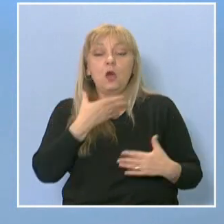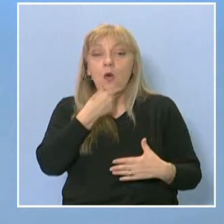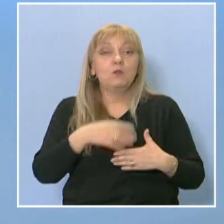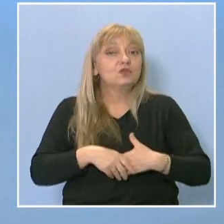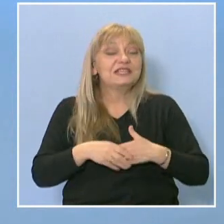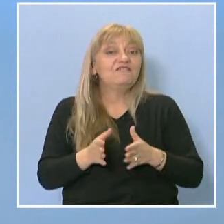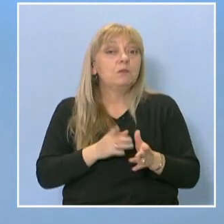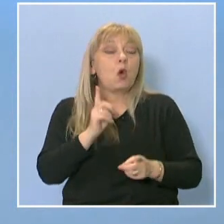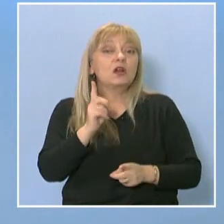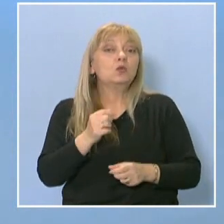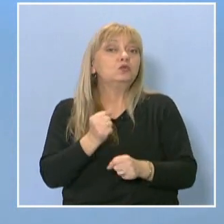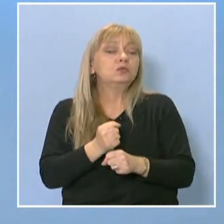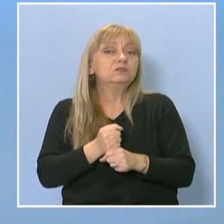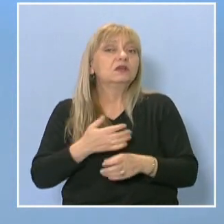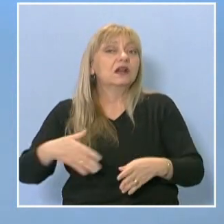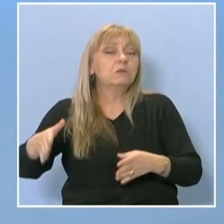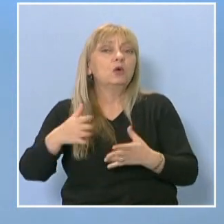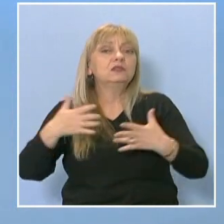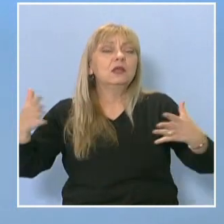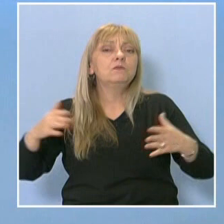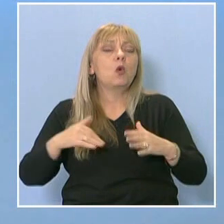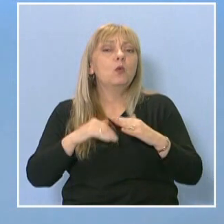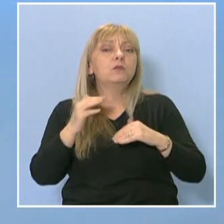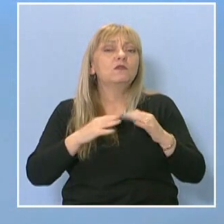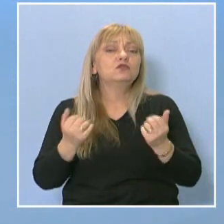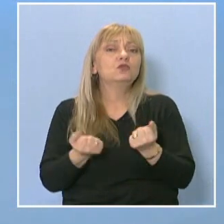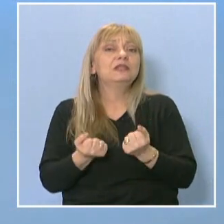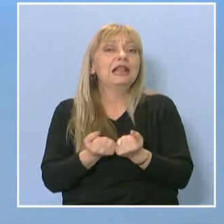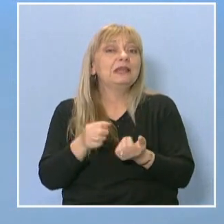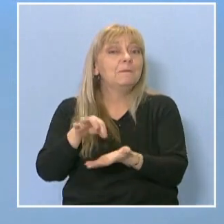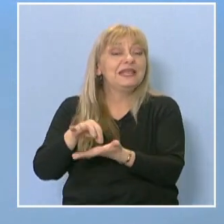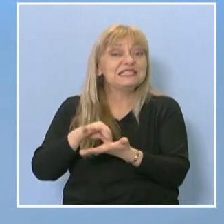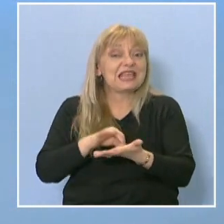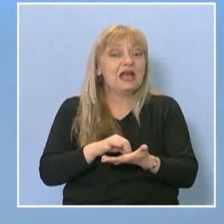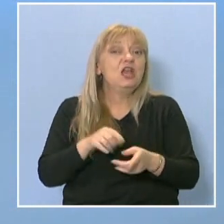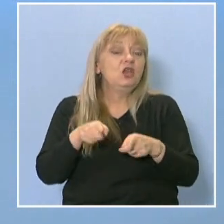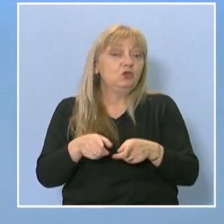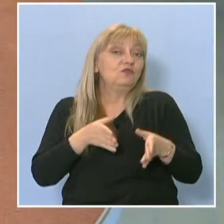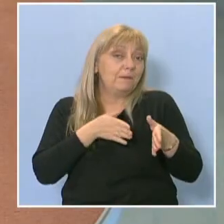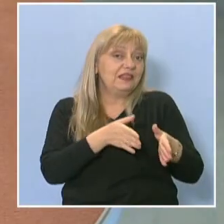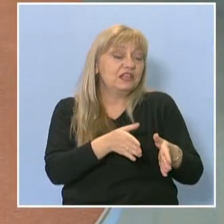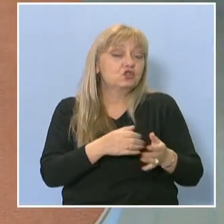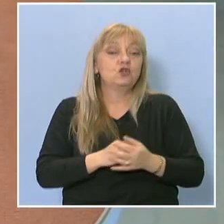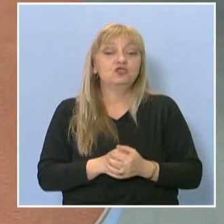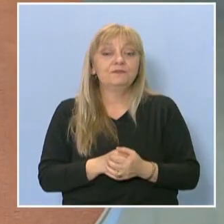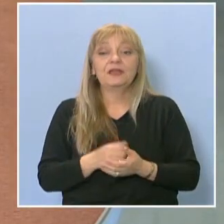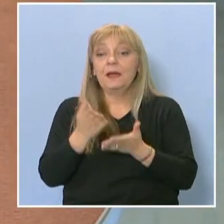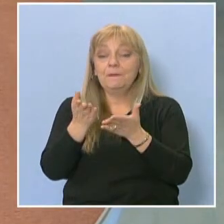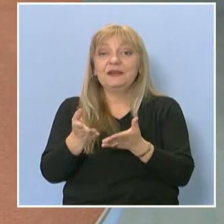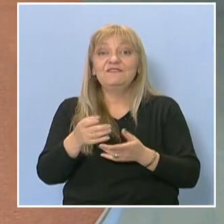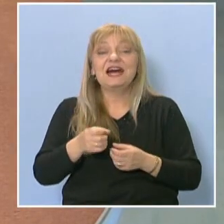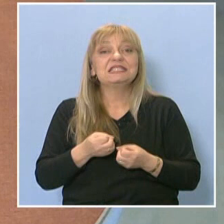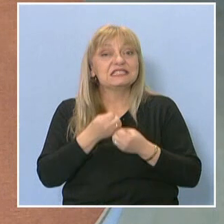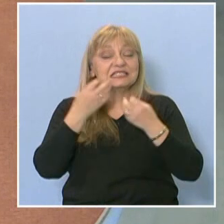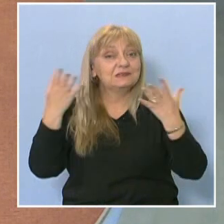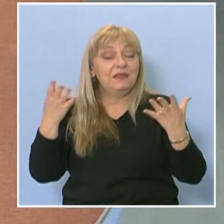реализирани на много професионални места. И точно това ме насочи. А при вас сбъднаха